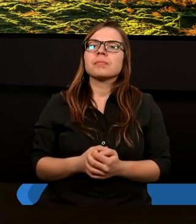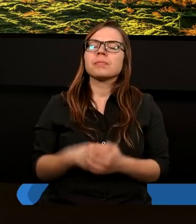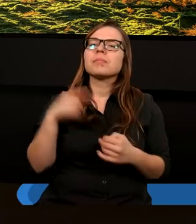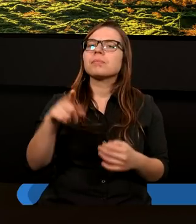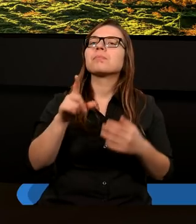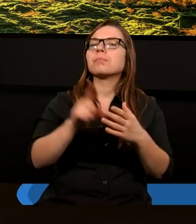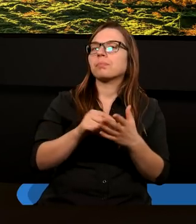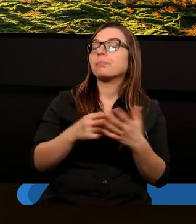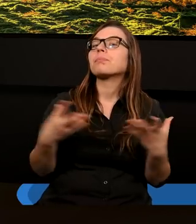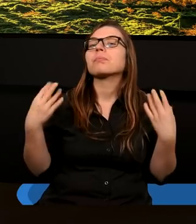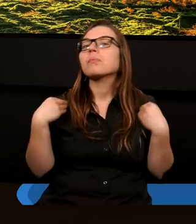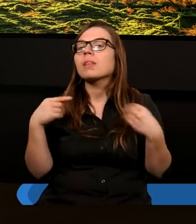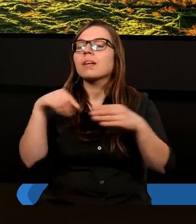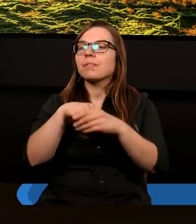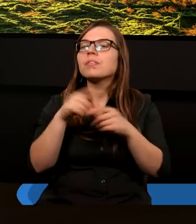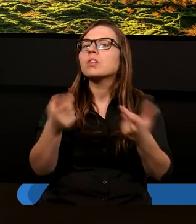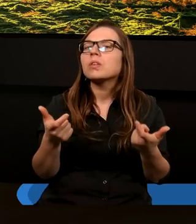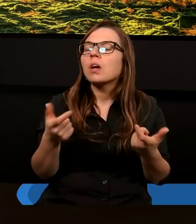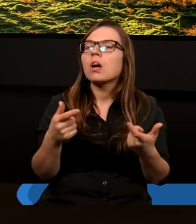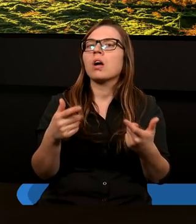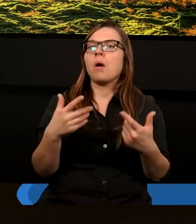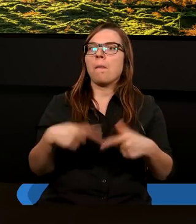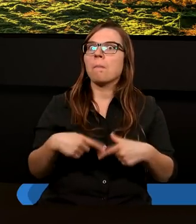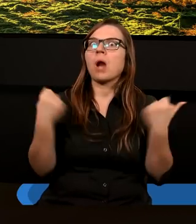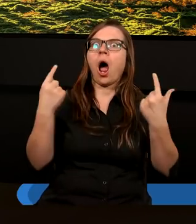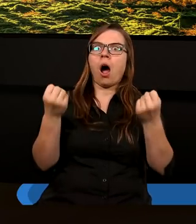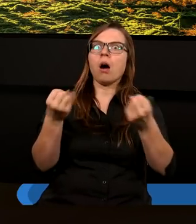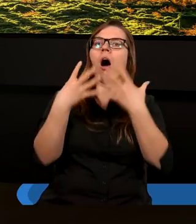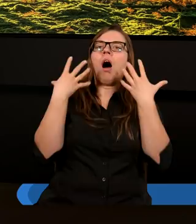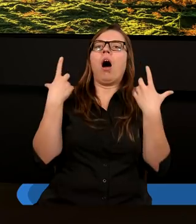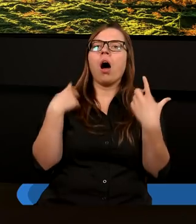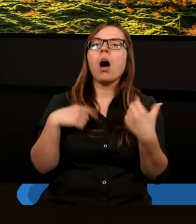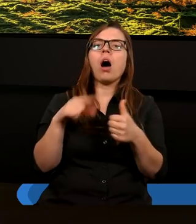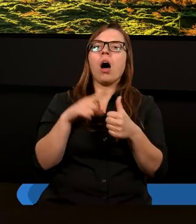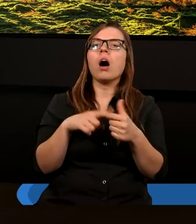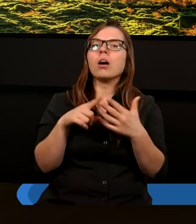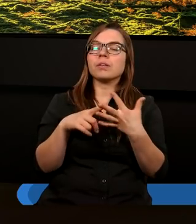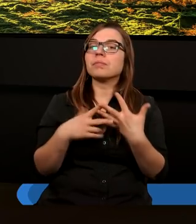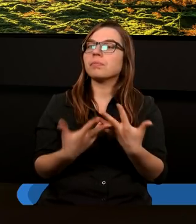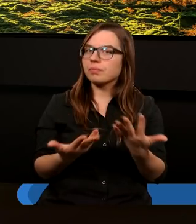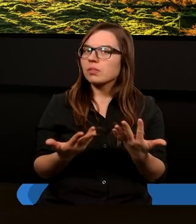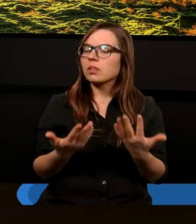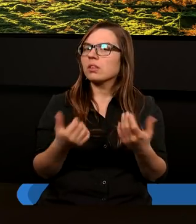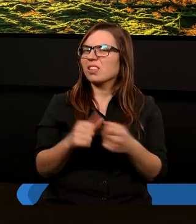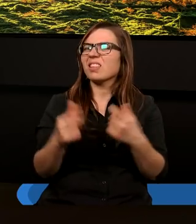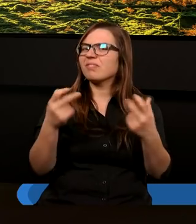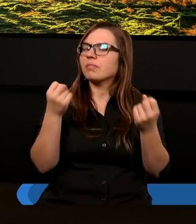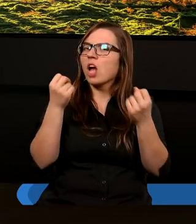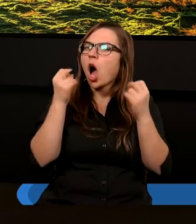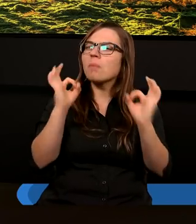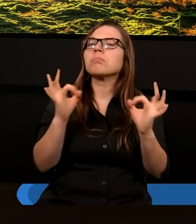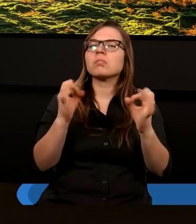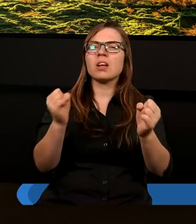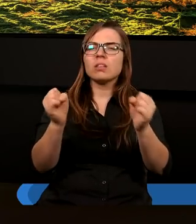zostaje przez Ducha Świętego przekonany. Nie ma w poru. Oddziałowanie jest tak mocne. Sytuacja jest tak